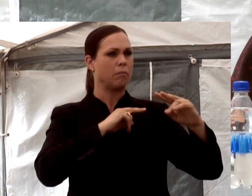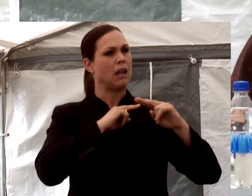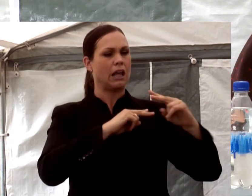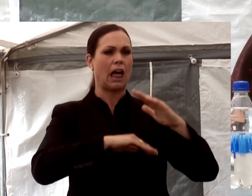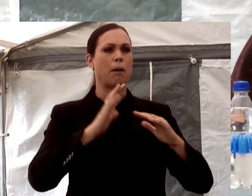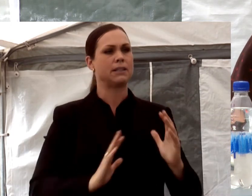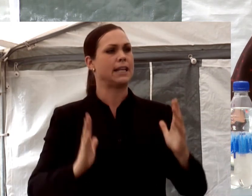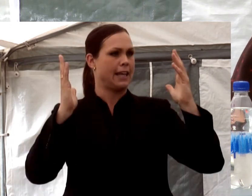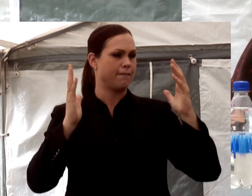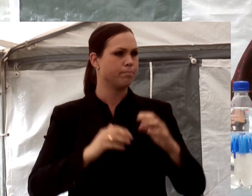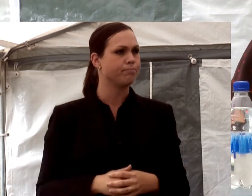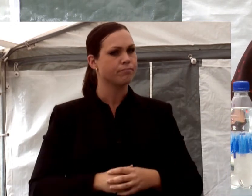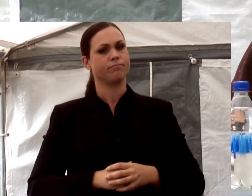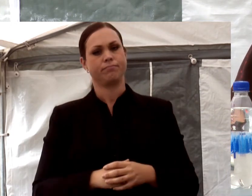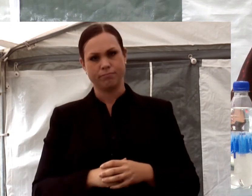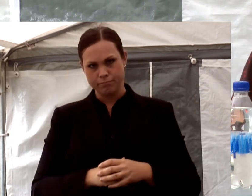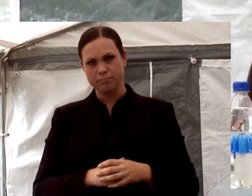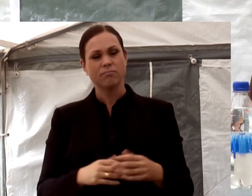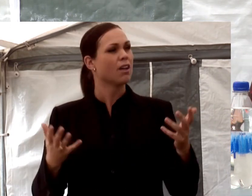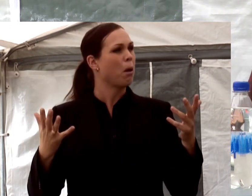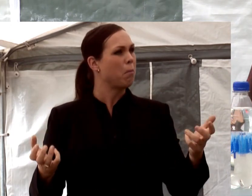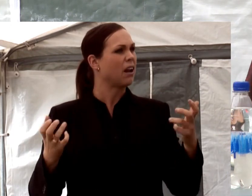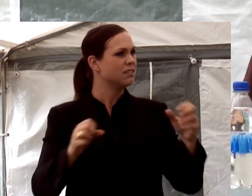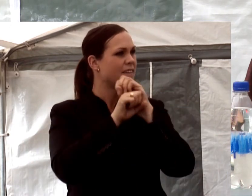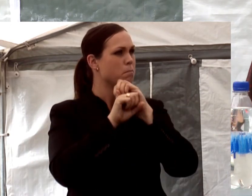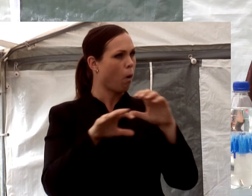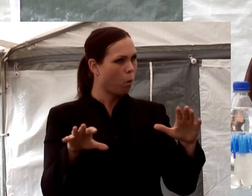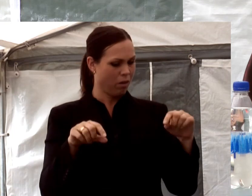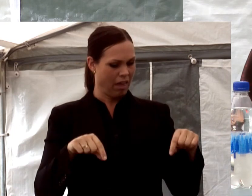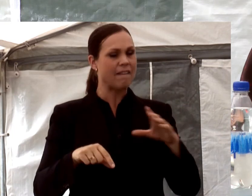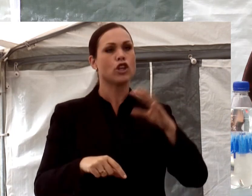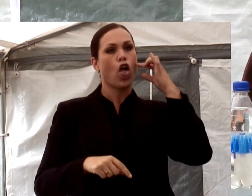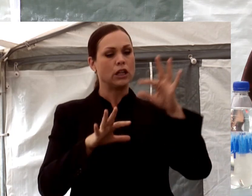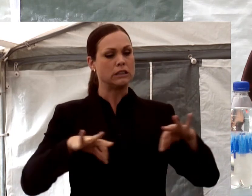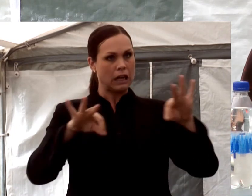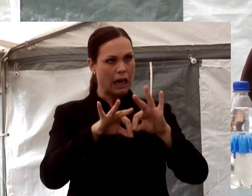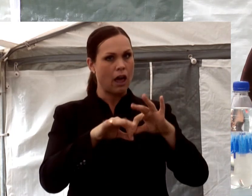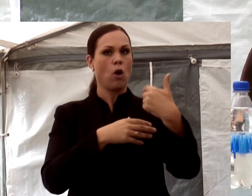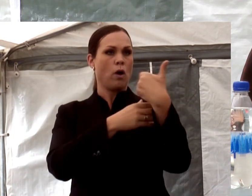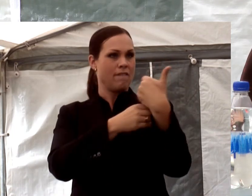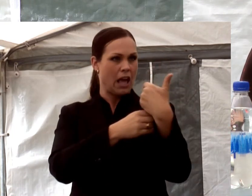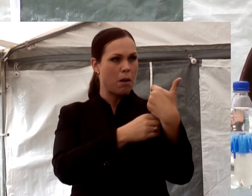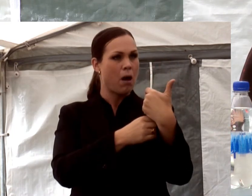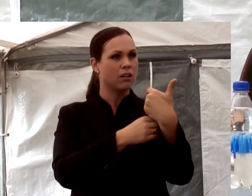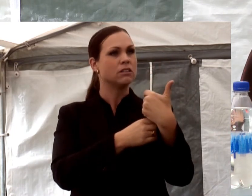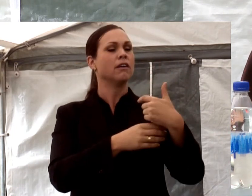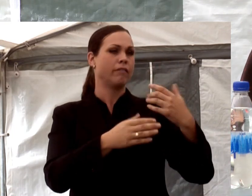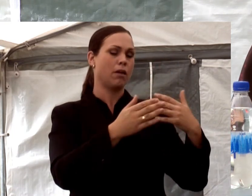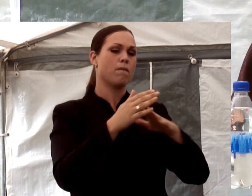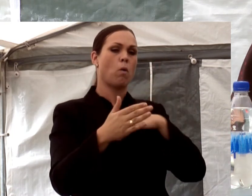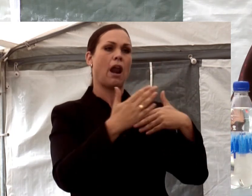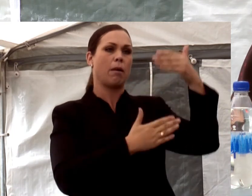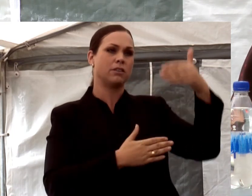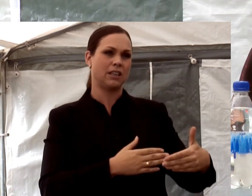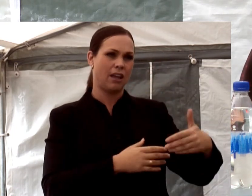Lite praktisk information. Det här seminariet har hörselsslinga och filmas för att det kommer läggas ut på våran hemsida.